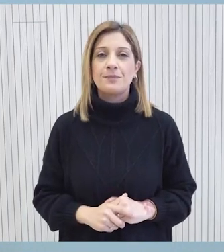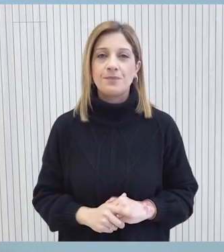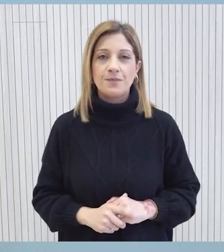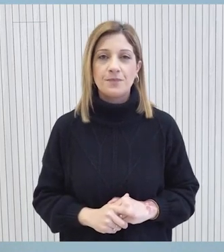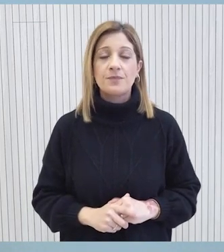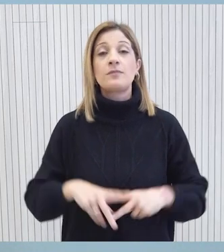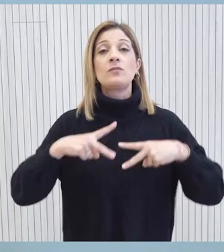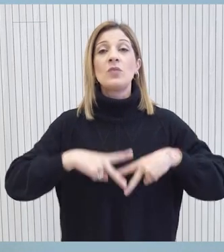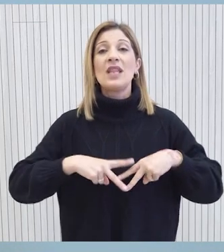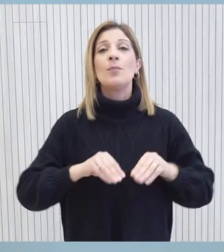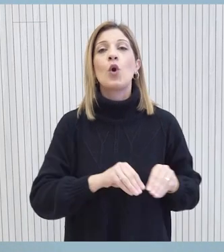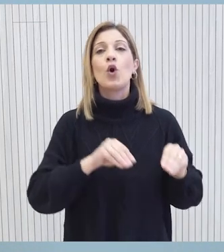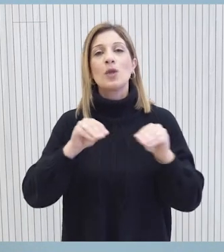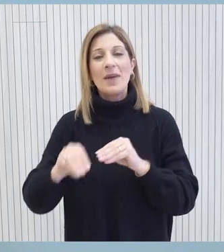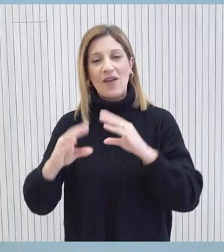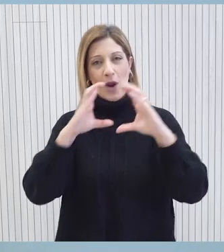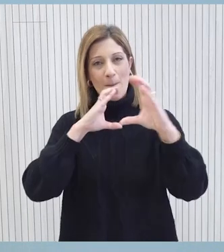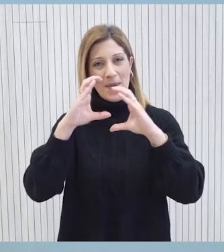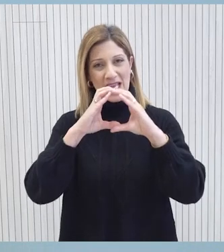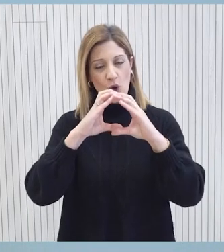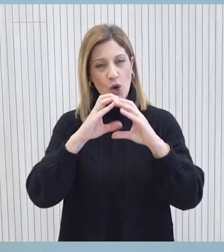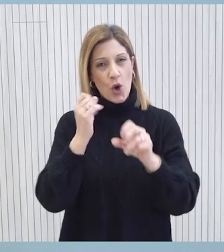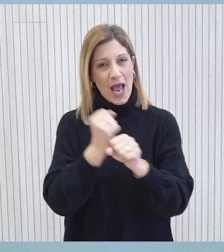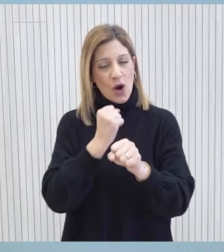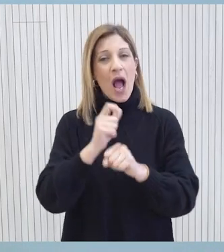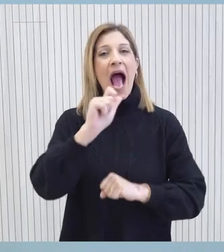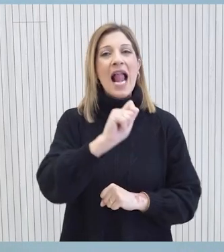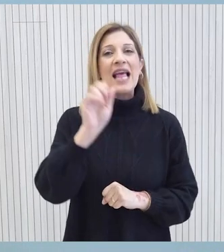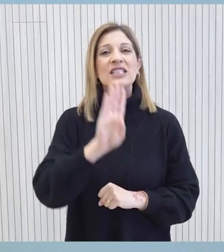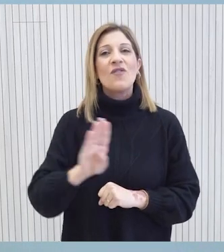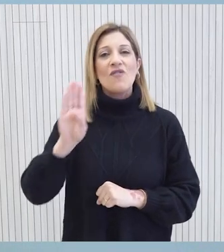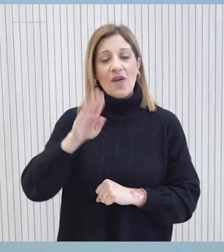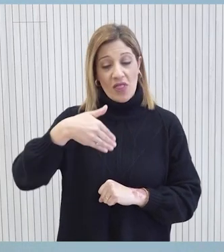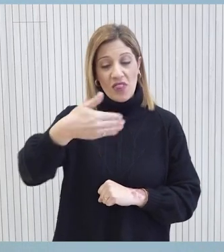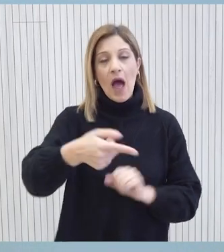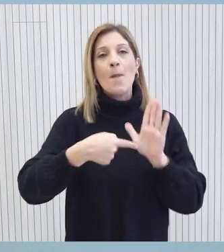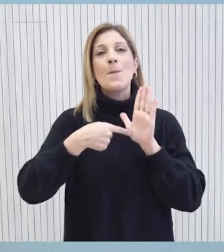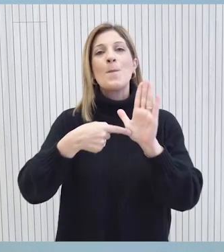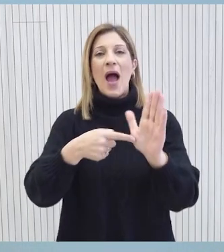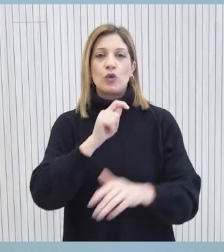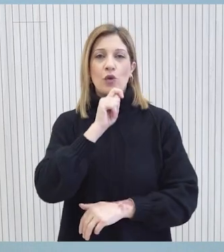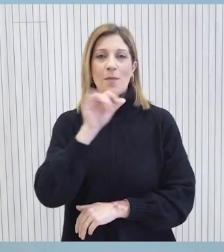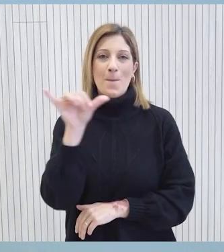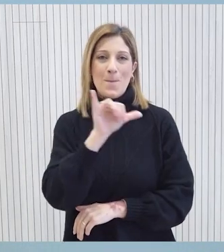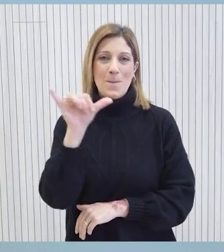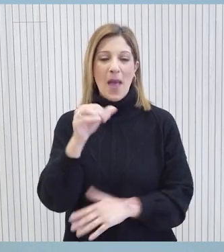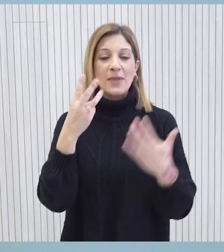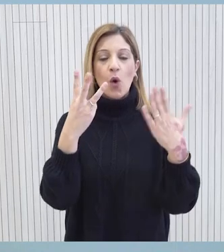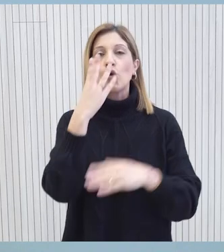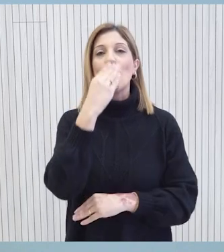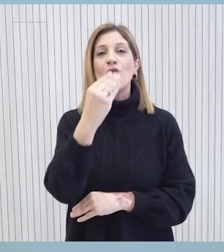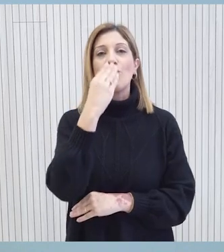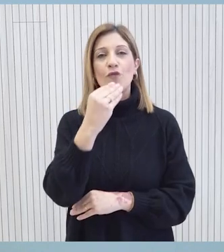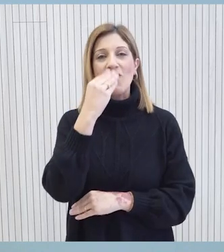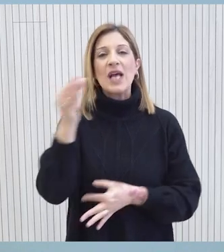Ο Υπουργός Μεταφορών, Επικοινωνίων και Έργων, Αλέξης Βαφιάδης, θα παρουσιάσει σε δημοσιογραφική διάσκεψη, μεθαύριο 5-8 Φεβρουαρίου,